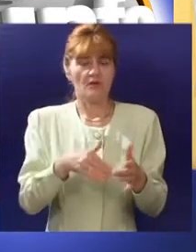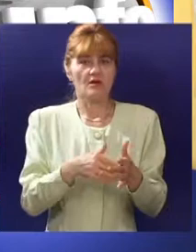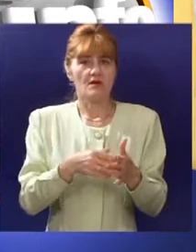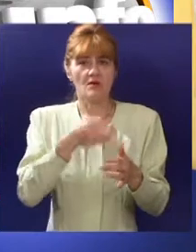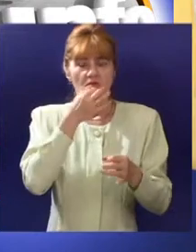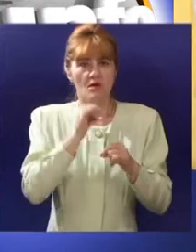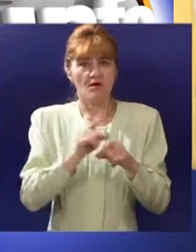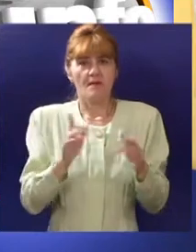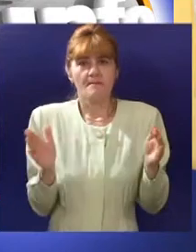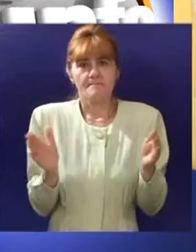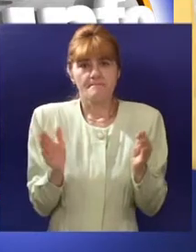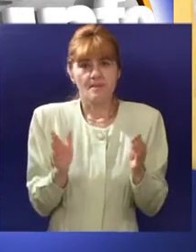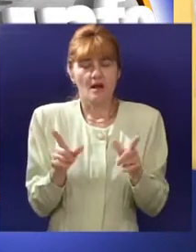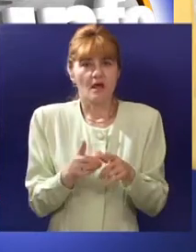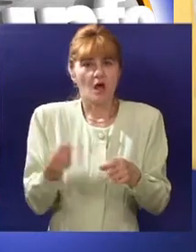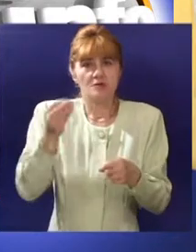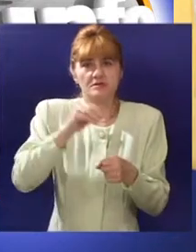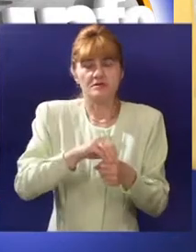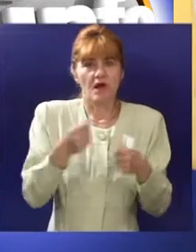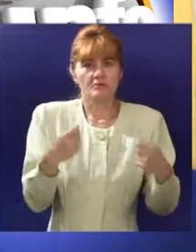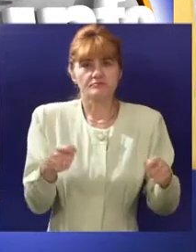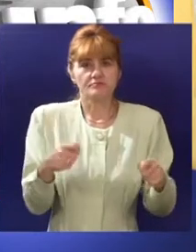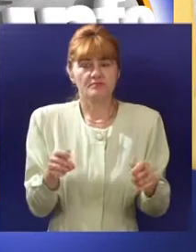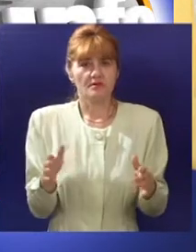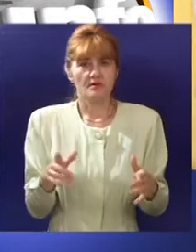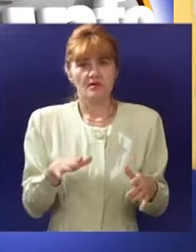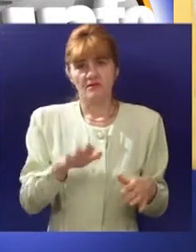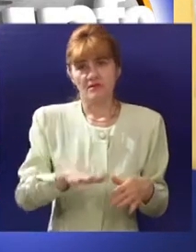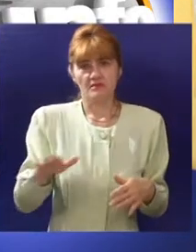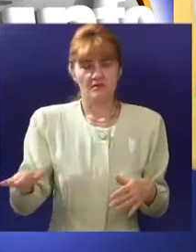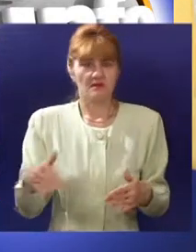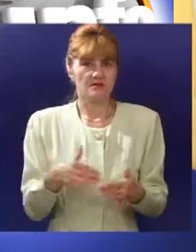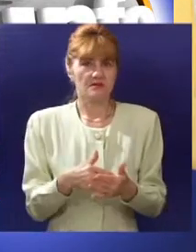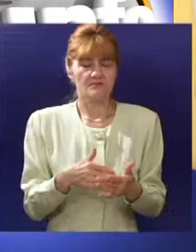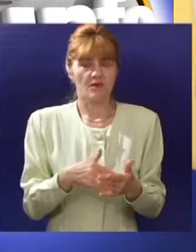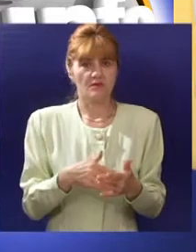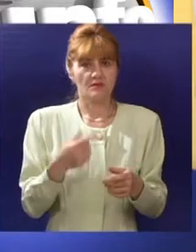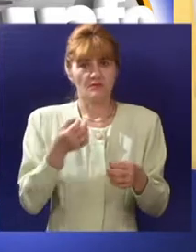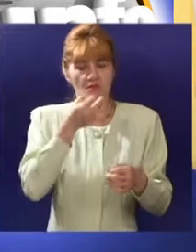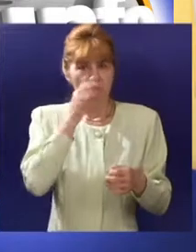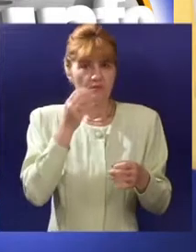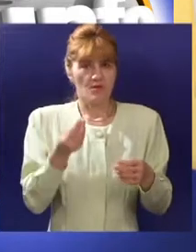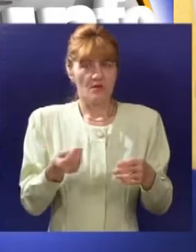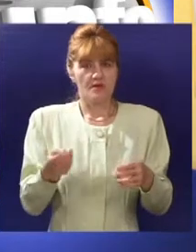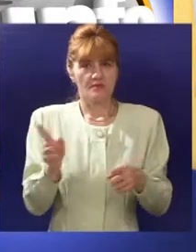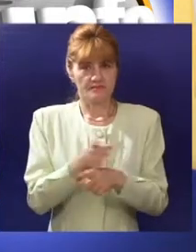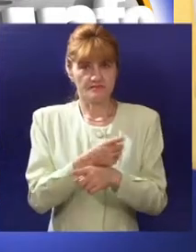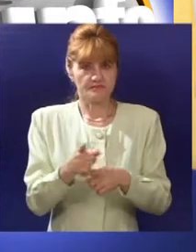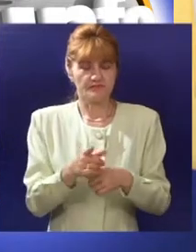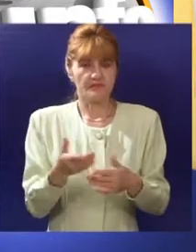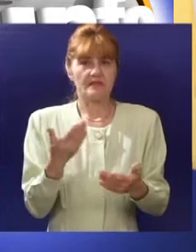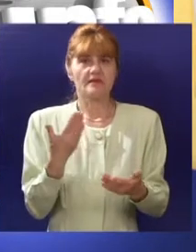kriterijumima a ne u nekim stambenim adaptiranim objektima koji smo mi prenamenili u